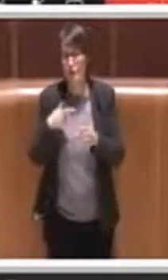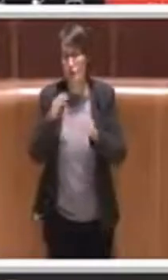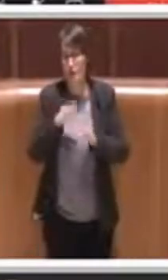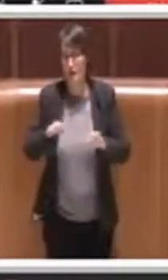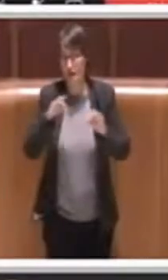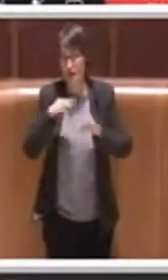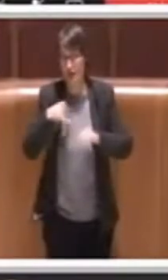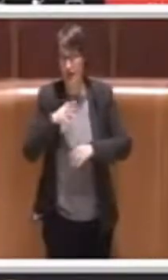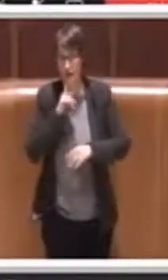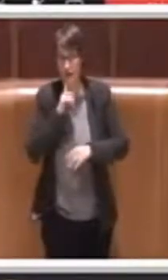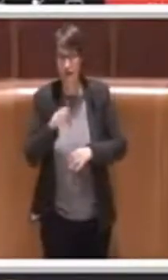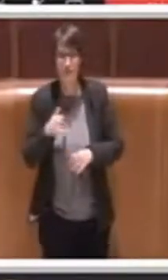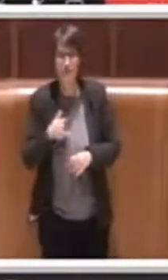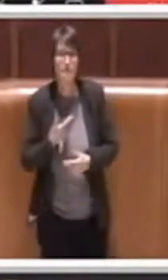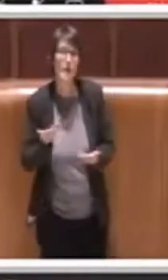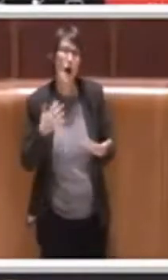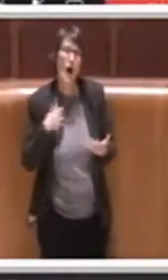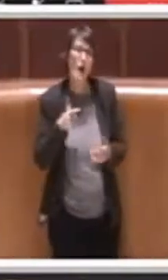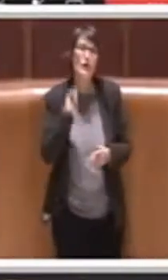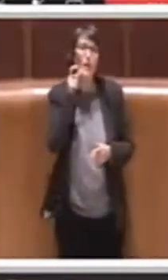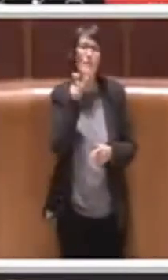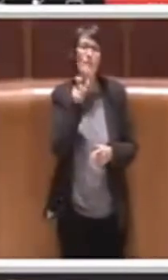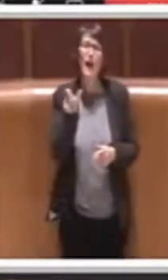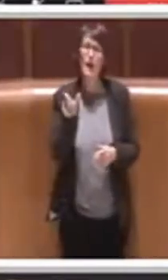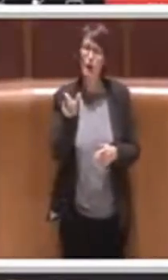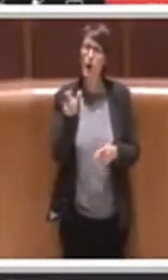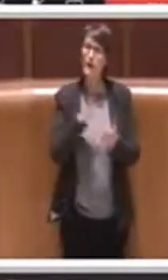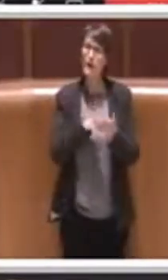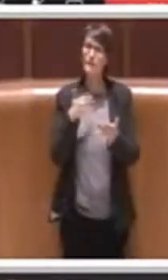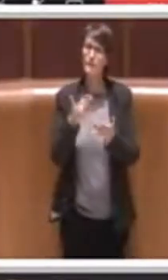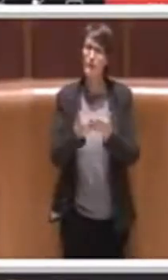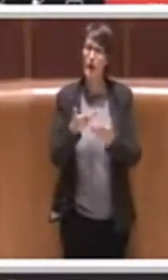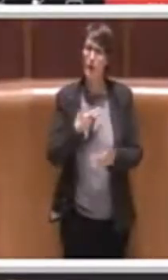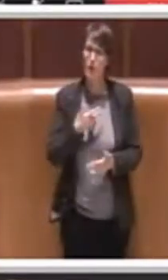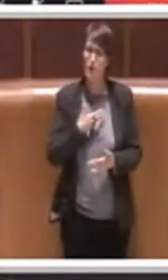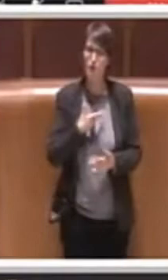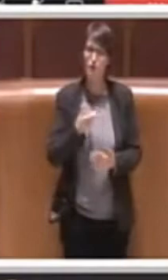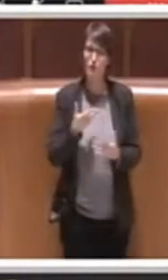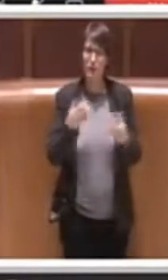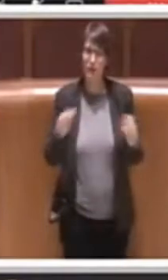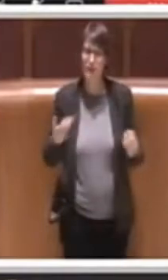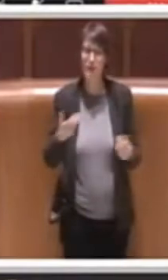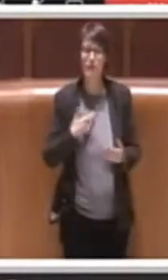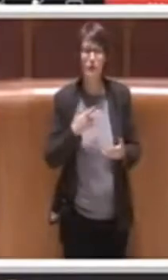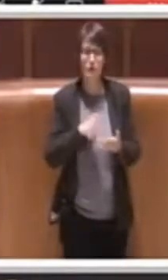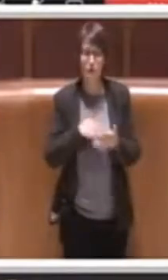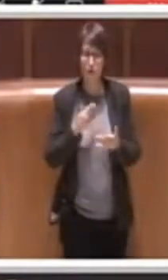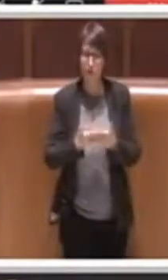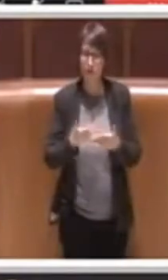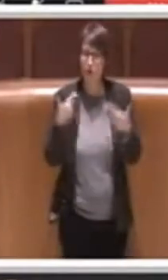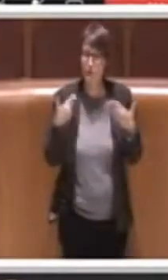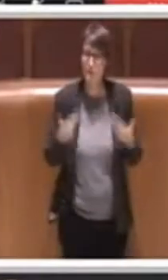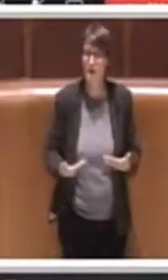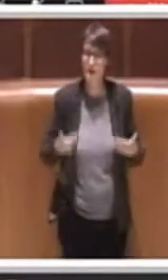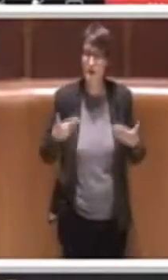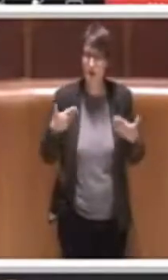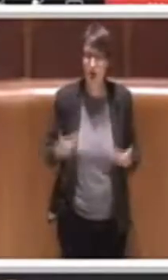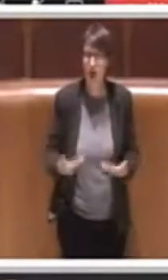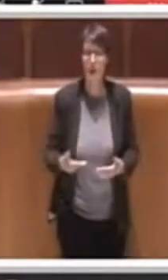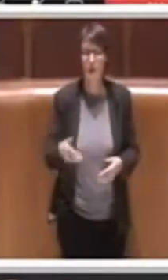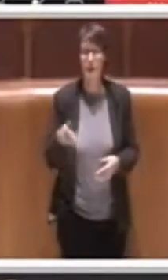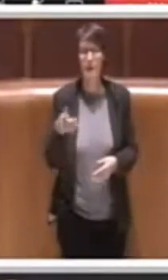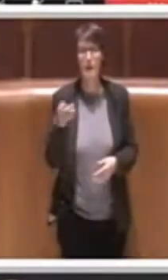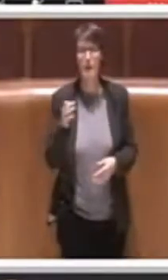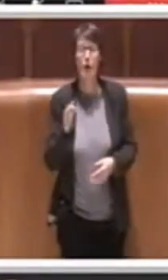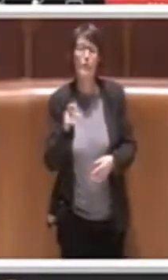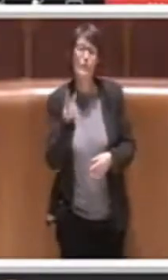Le parole sono importanti, le parole sono macigne a volte, le parole sono forma e la forma è